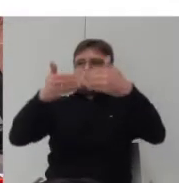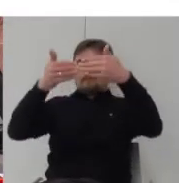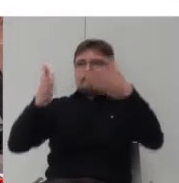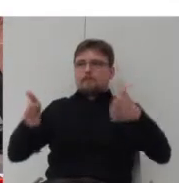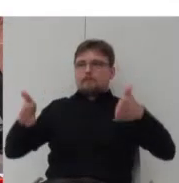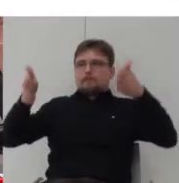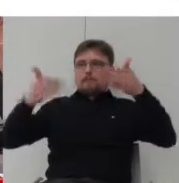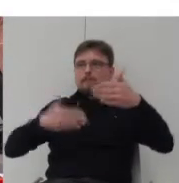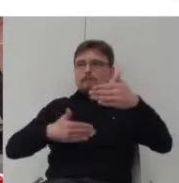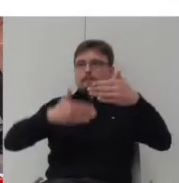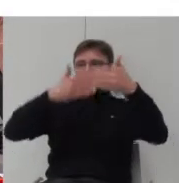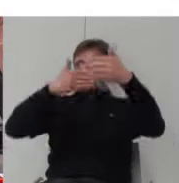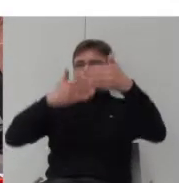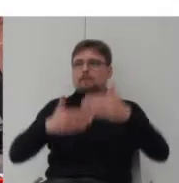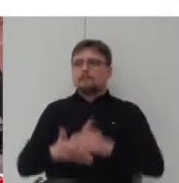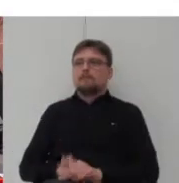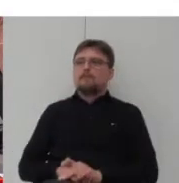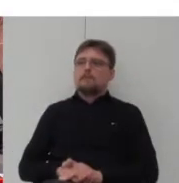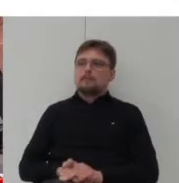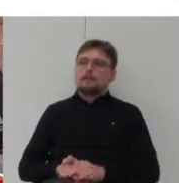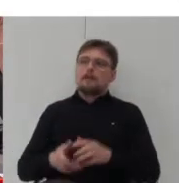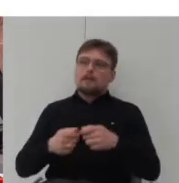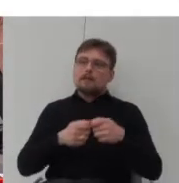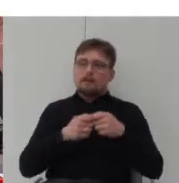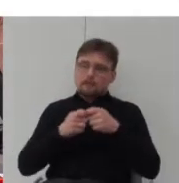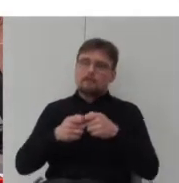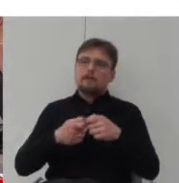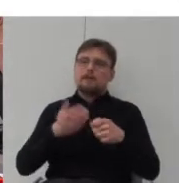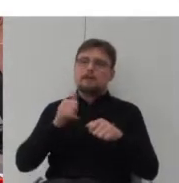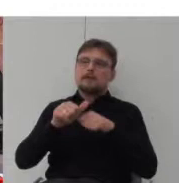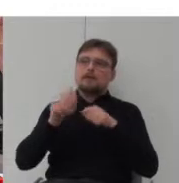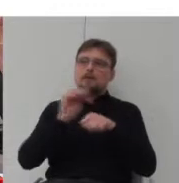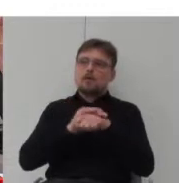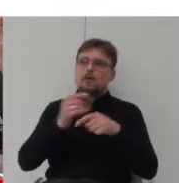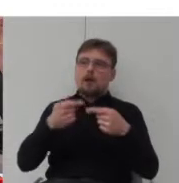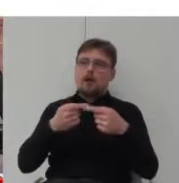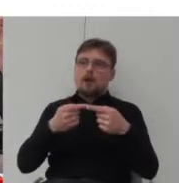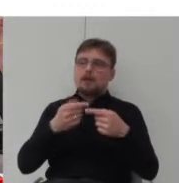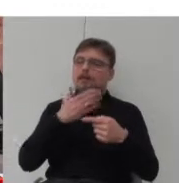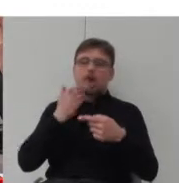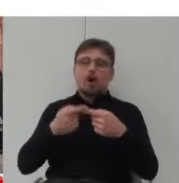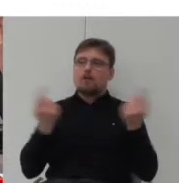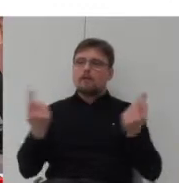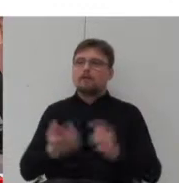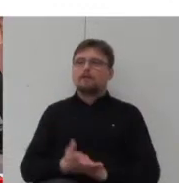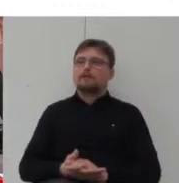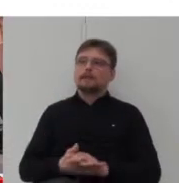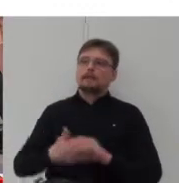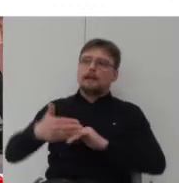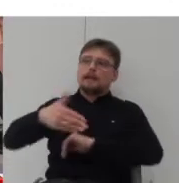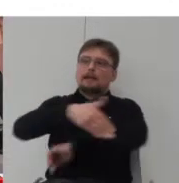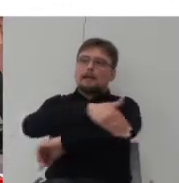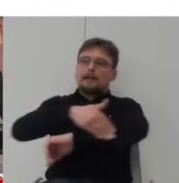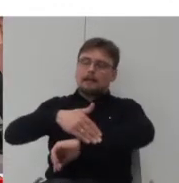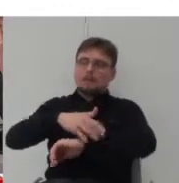godzi sprzeczne ze sobą interesy prywatne i publiczne. Na zewnątrz będziemy mieli równość,